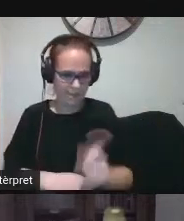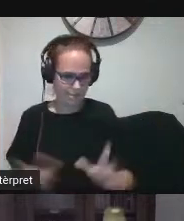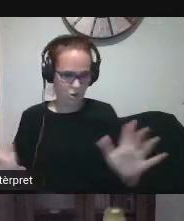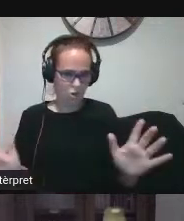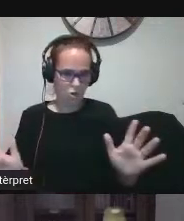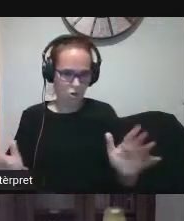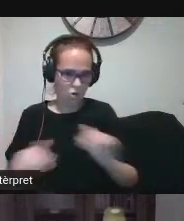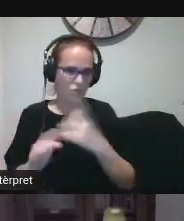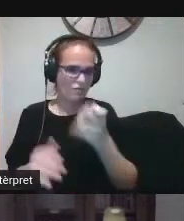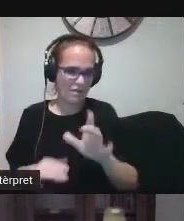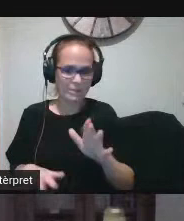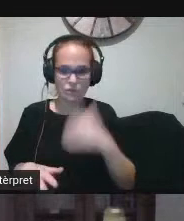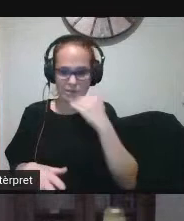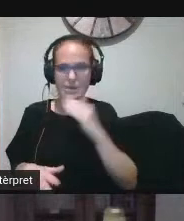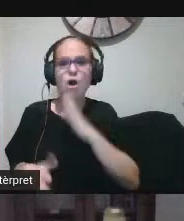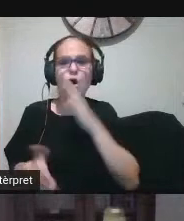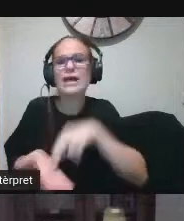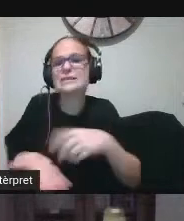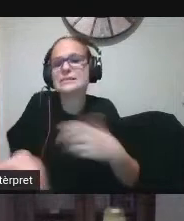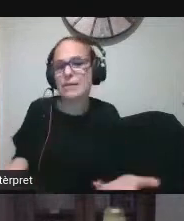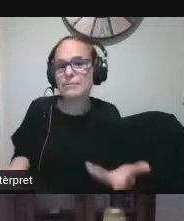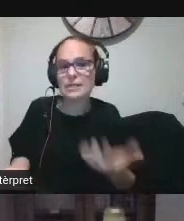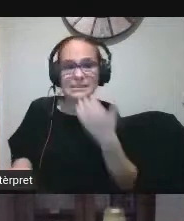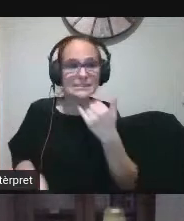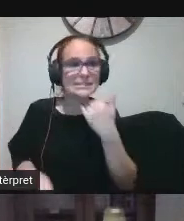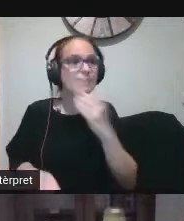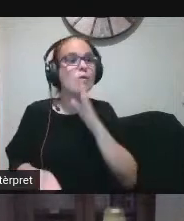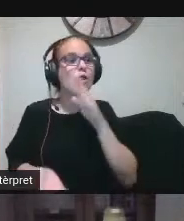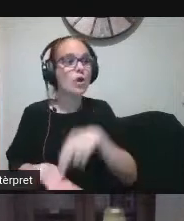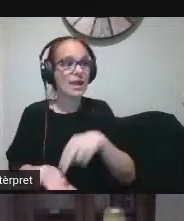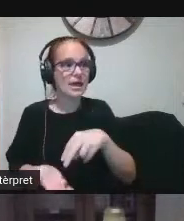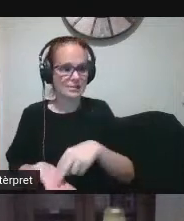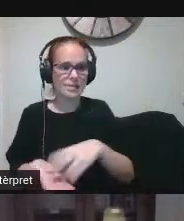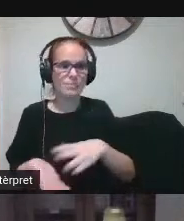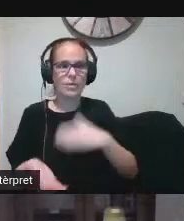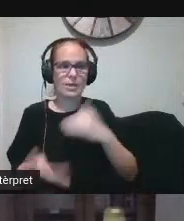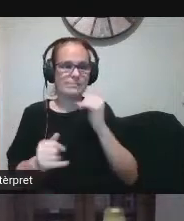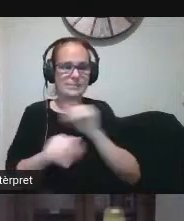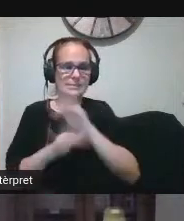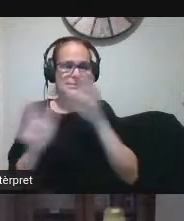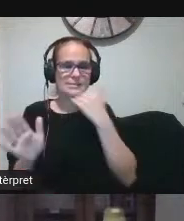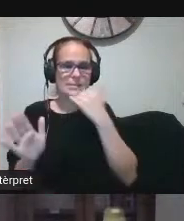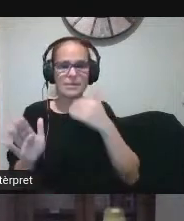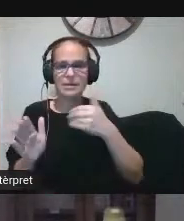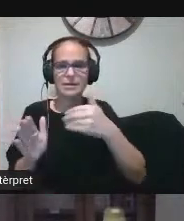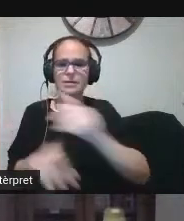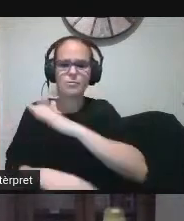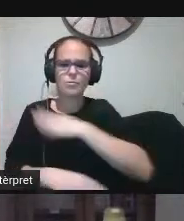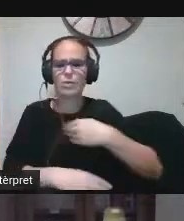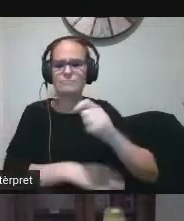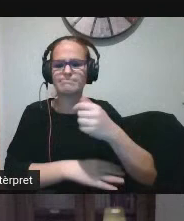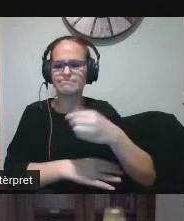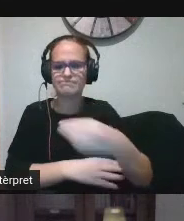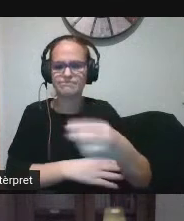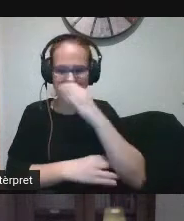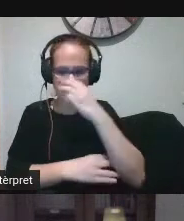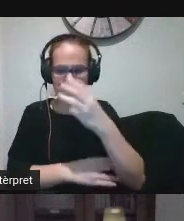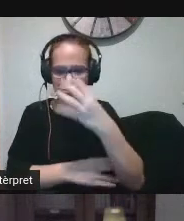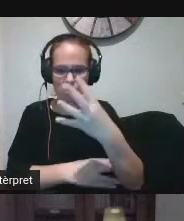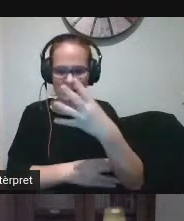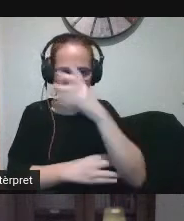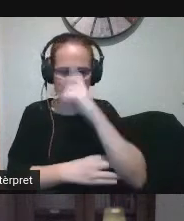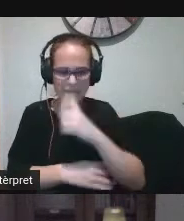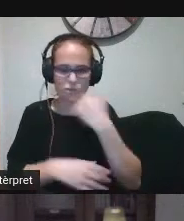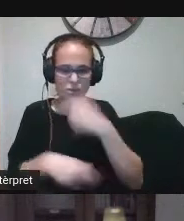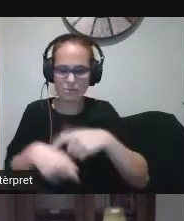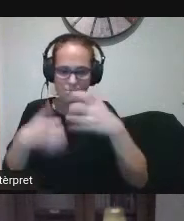simplement on estem i si sabem on estem podem definir un problema anar-hi i anar-hi i ja està que triguem 4 anys que en triguem 5 no hi ha cap